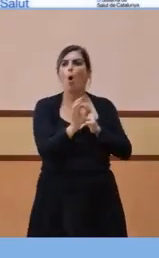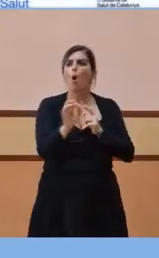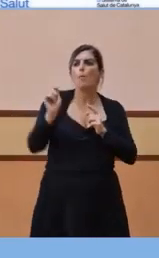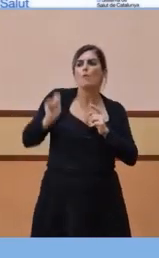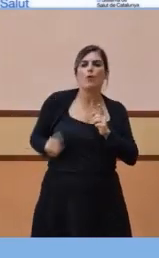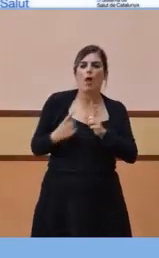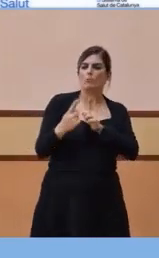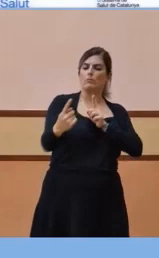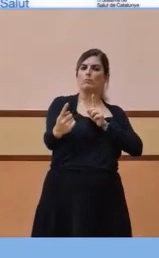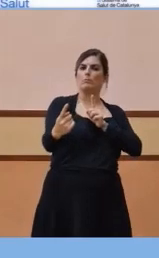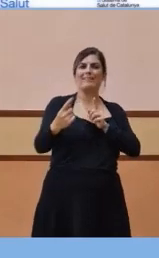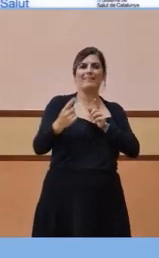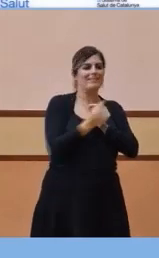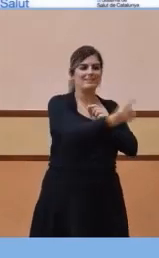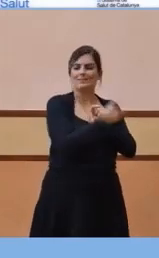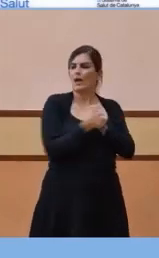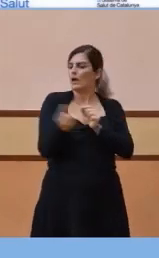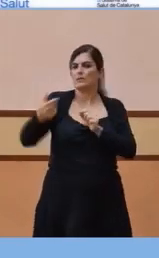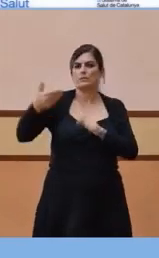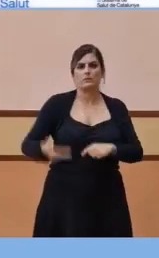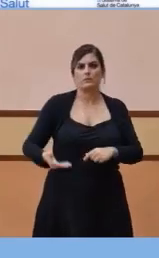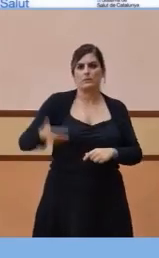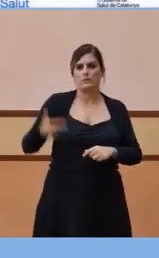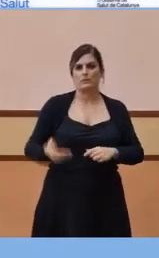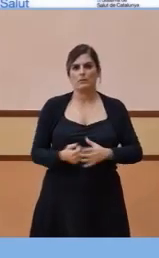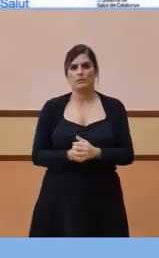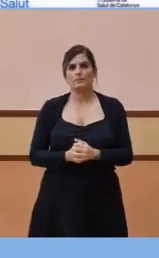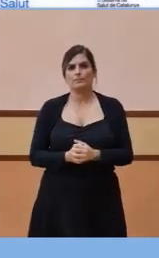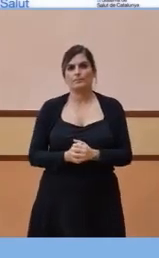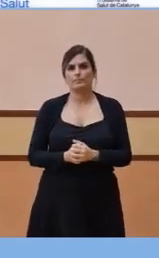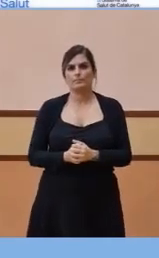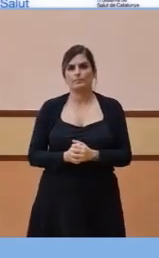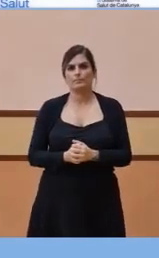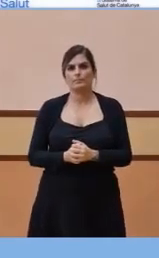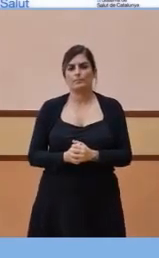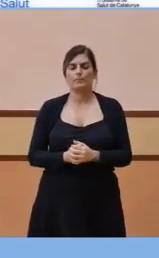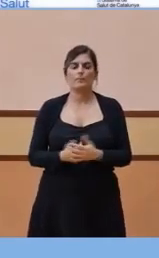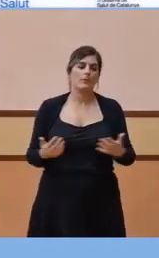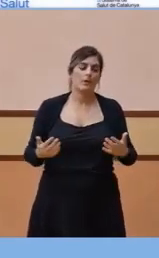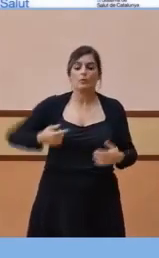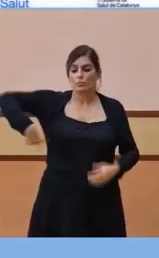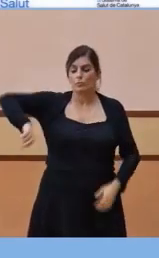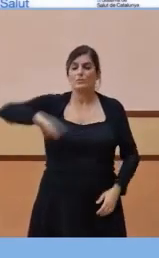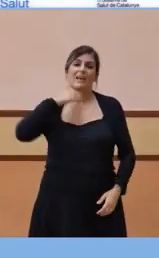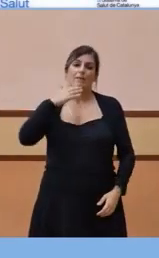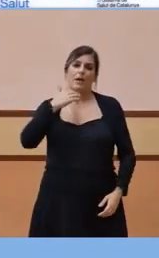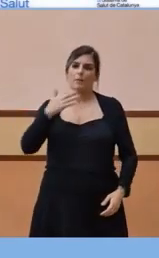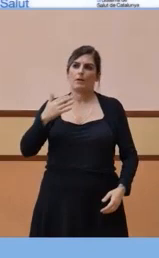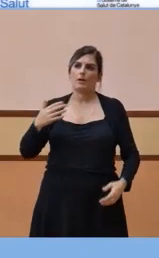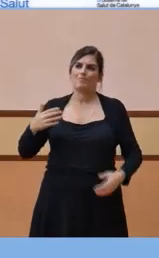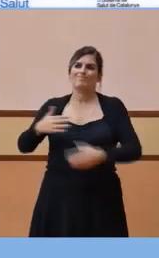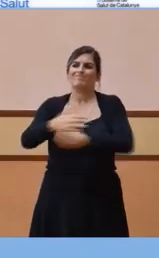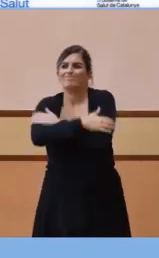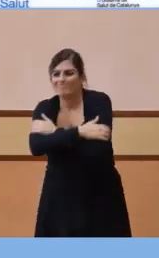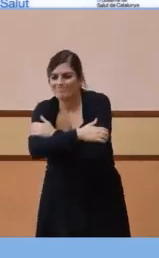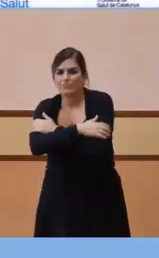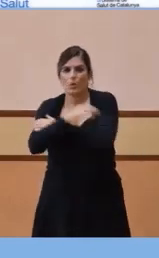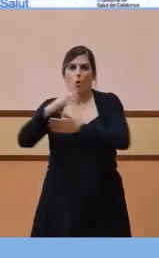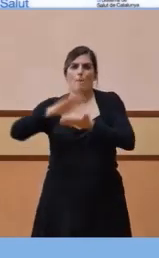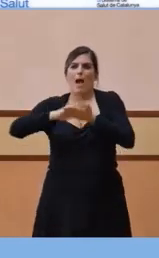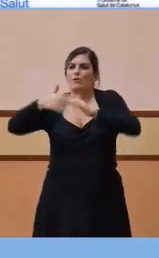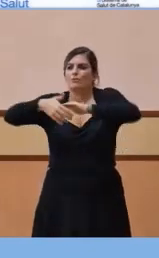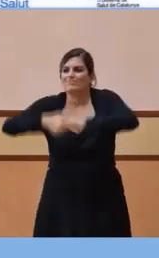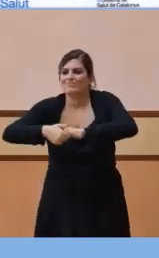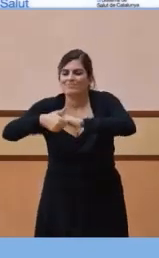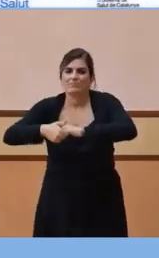hi treballen. Nosaltres sabem que això no supleix ni una abraçada, ni supleix el fet de poder agafar la mà, el